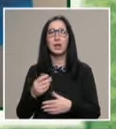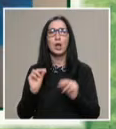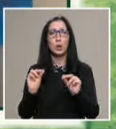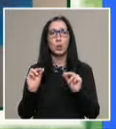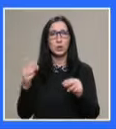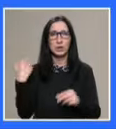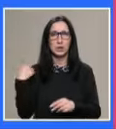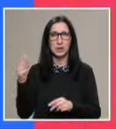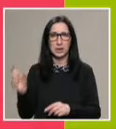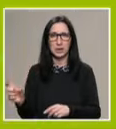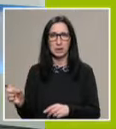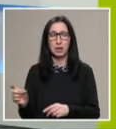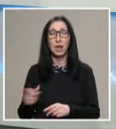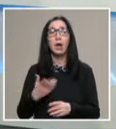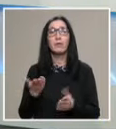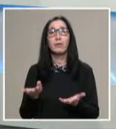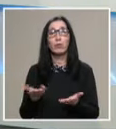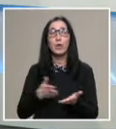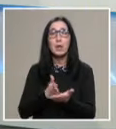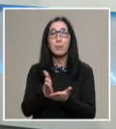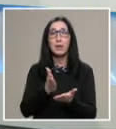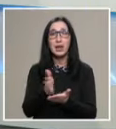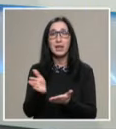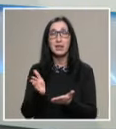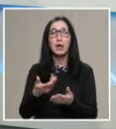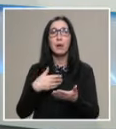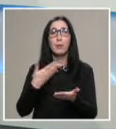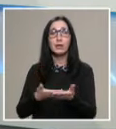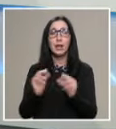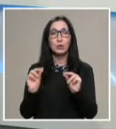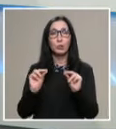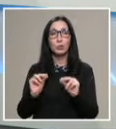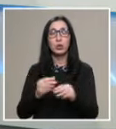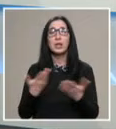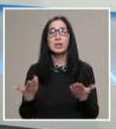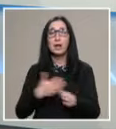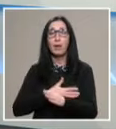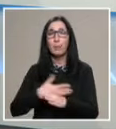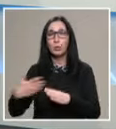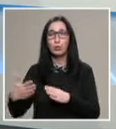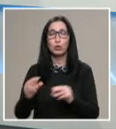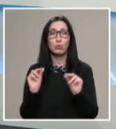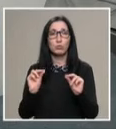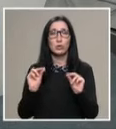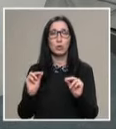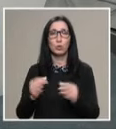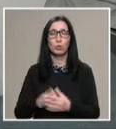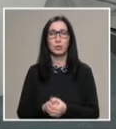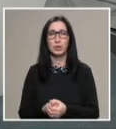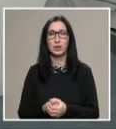В кои направления предлагате обучение и с каква продължителност са курсовете?